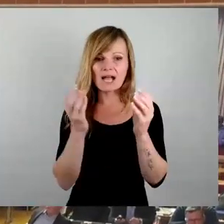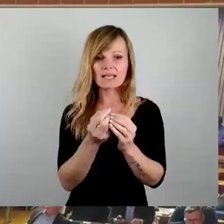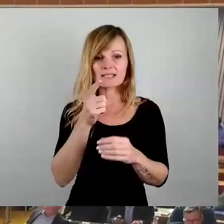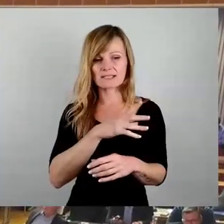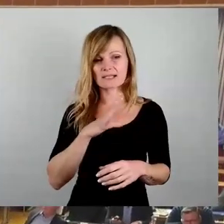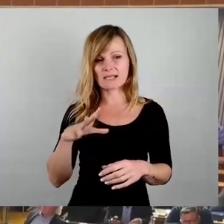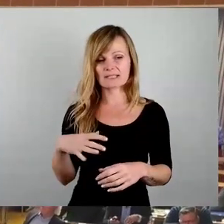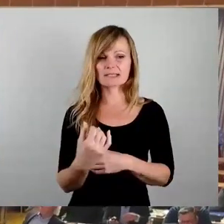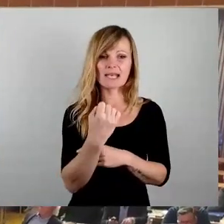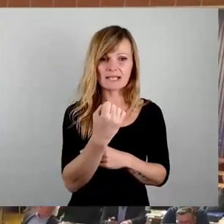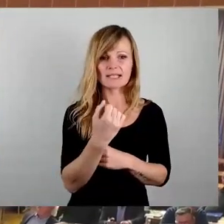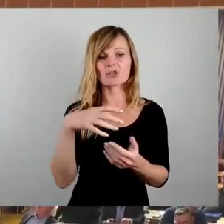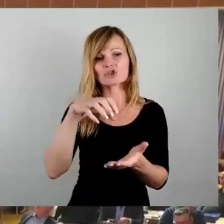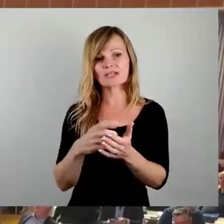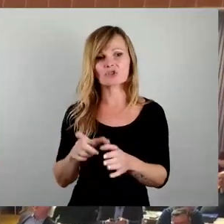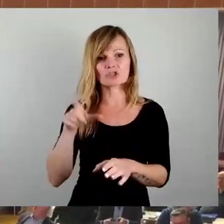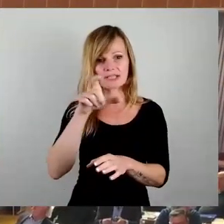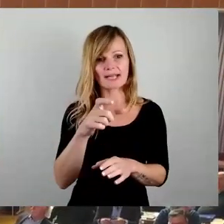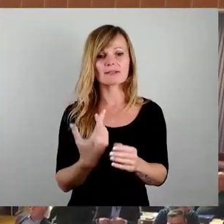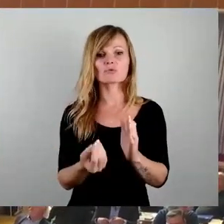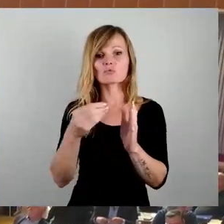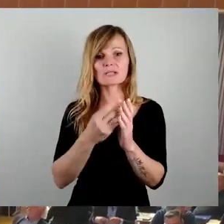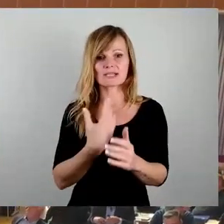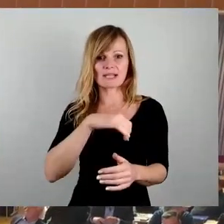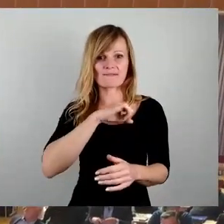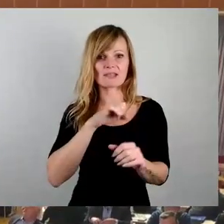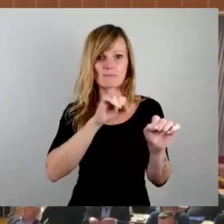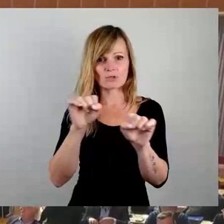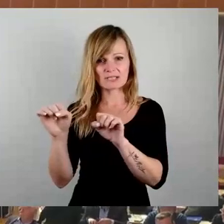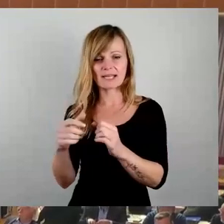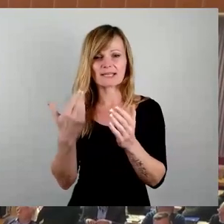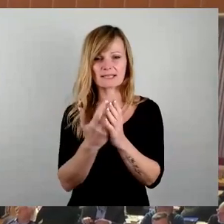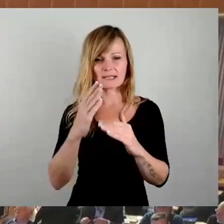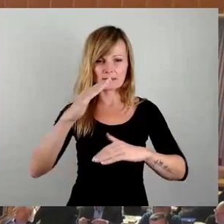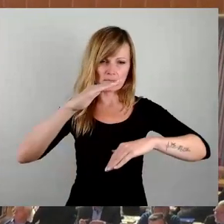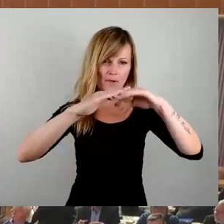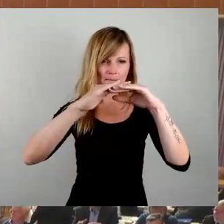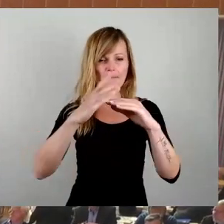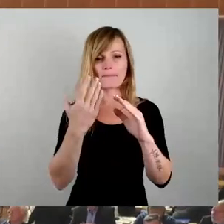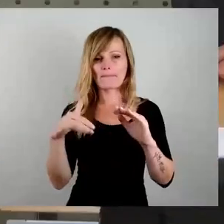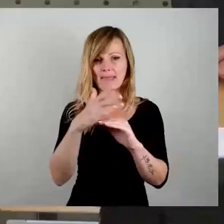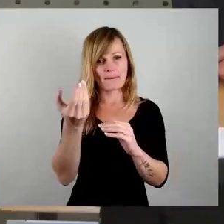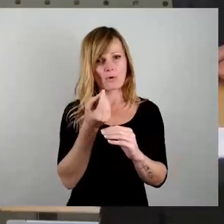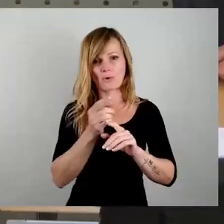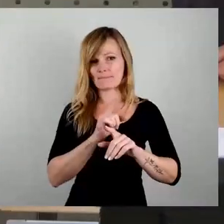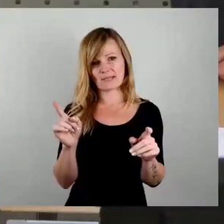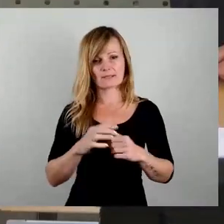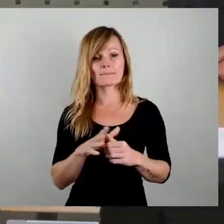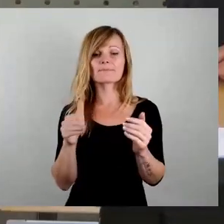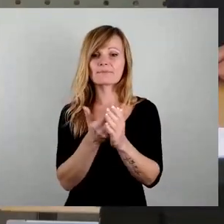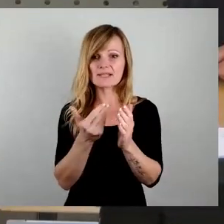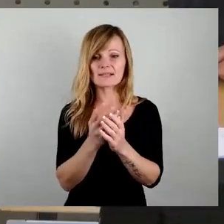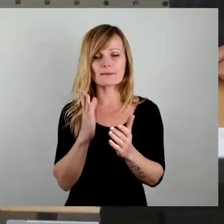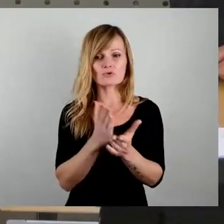städtischem Geld an zusätzlichen Gewinnmöglichkeiten eröffnen, wird in dieser Deckelung aufhören. Und wir werden nicht mehr bekommen. Deswegen habe ich im Ausschuss